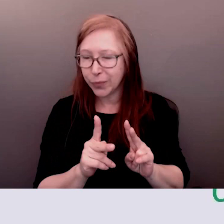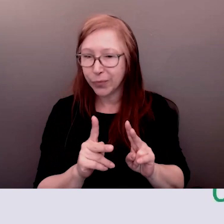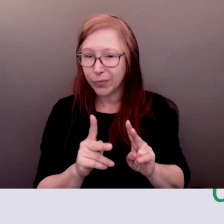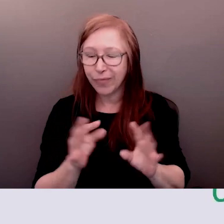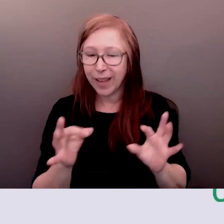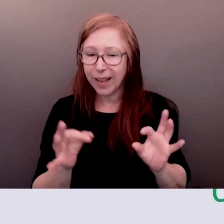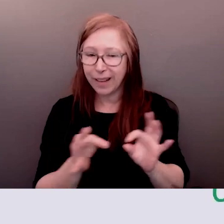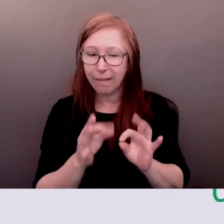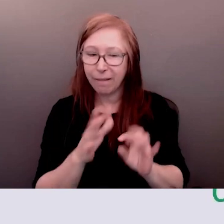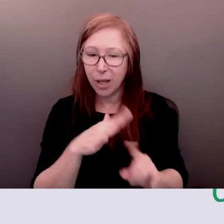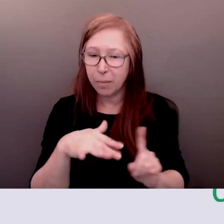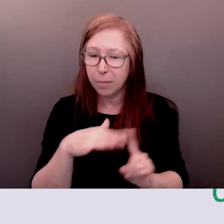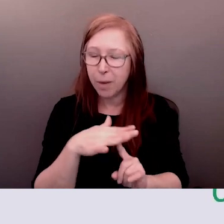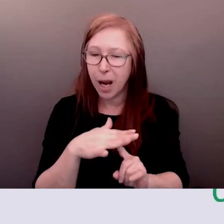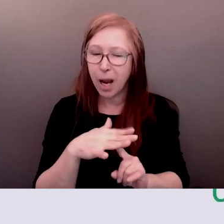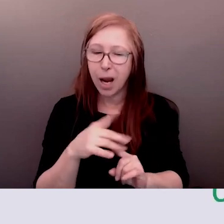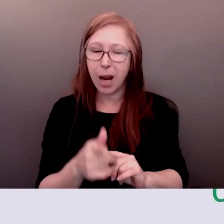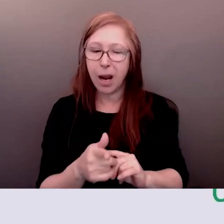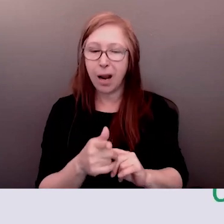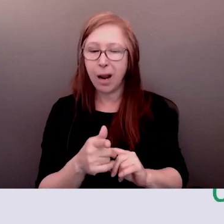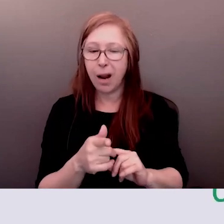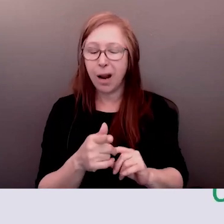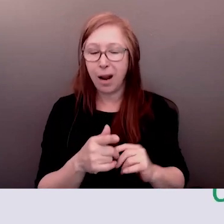ce qui se passe ici